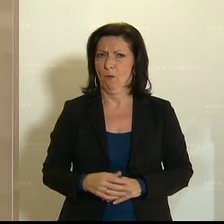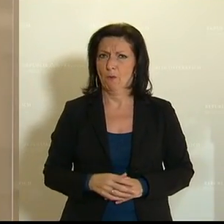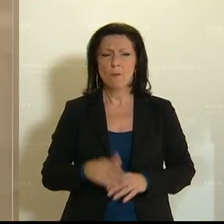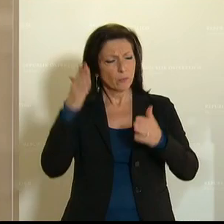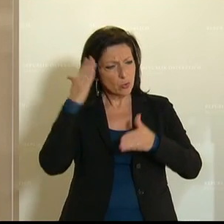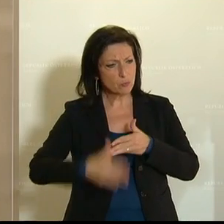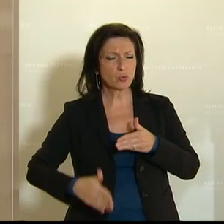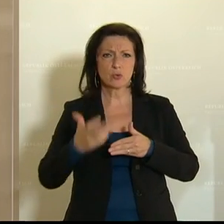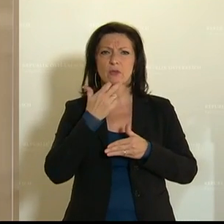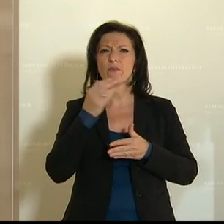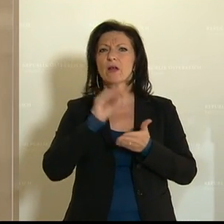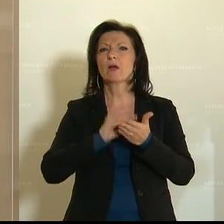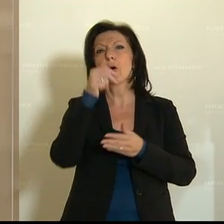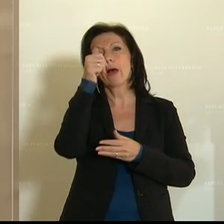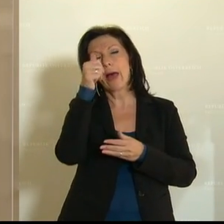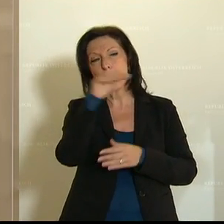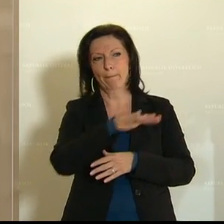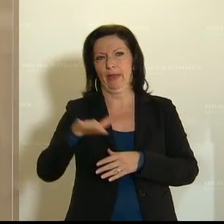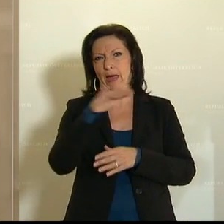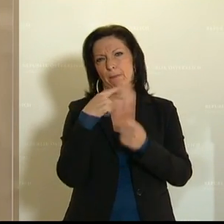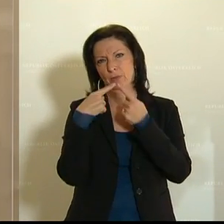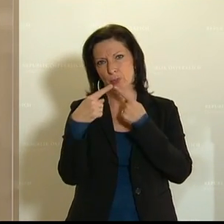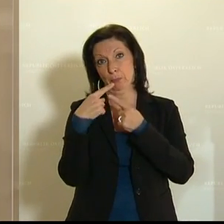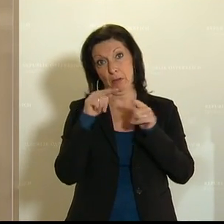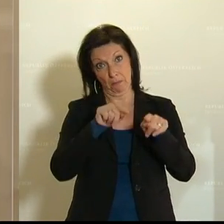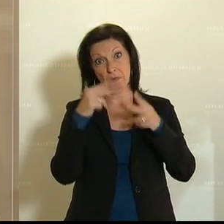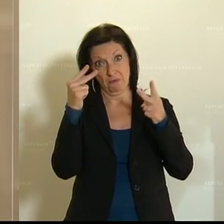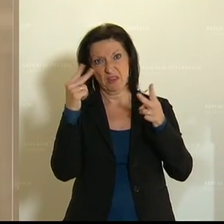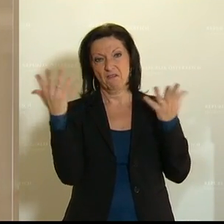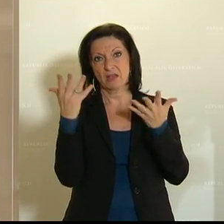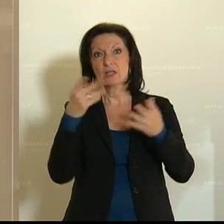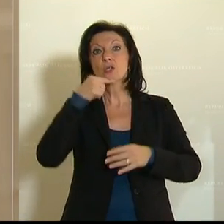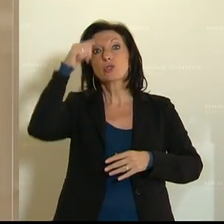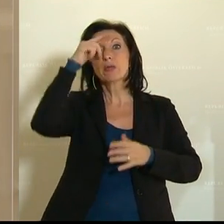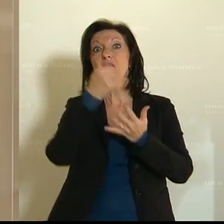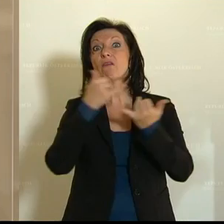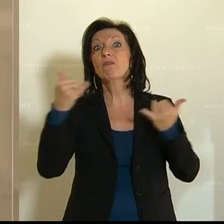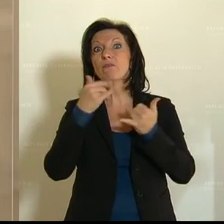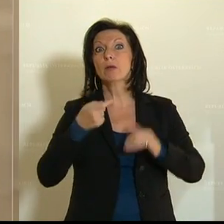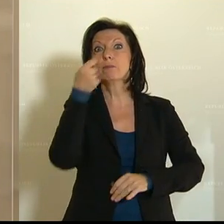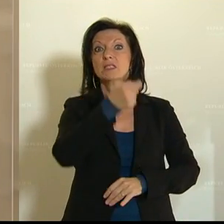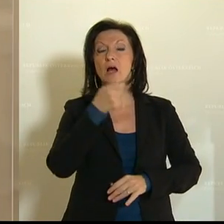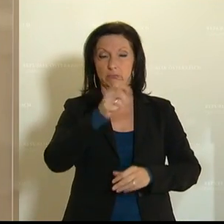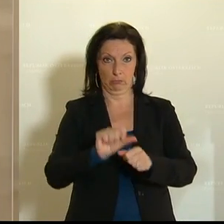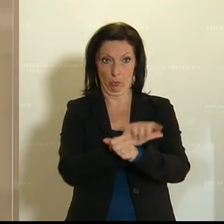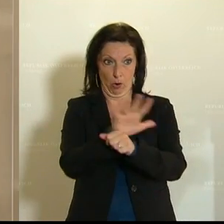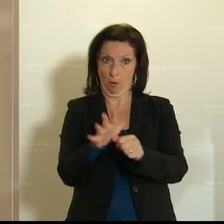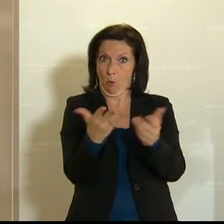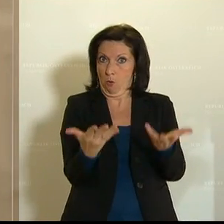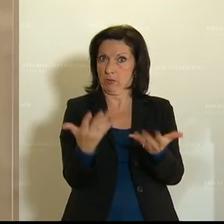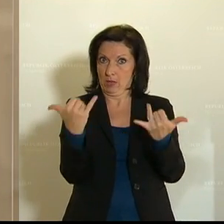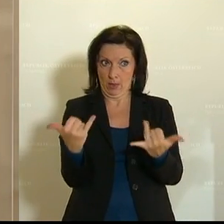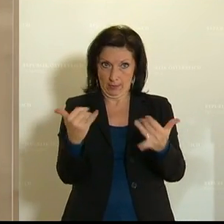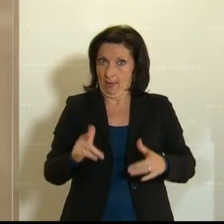möchte zum Schluss auch noch auf einen sehr wichtigen Bereich zu sprechen kommen, die Spitalsfinanzierung. Corona hat uns gezeigt, wie